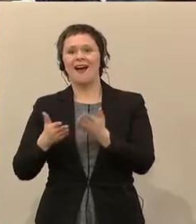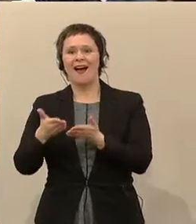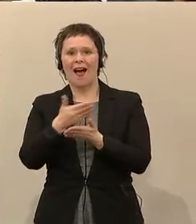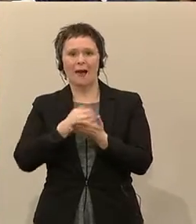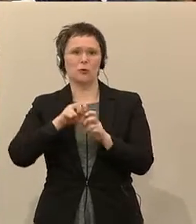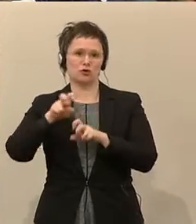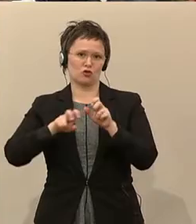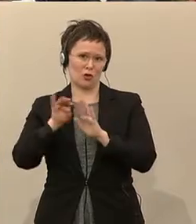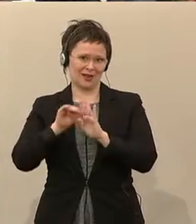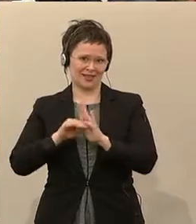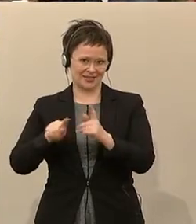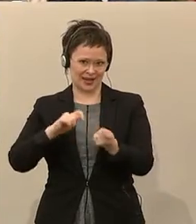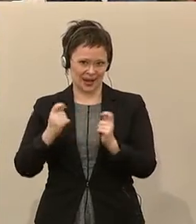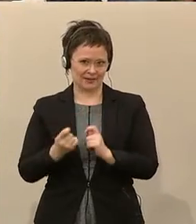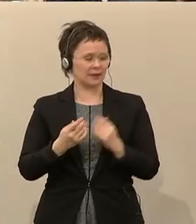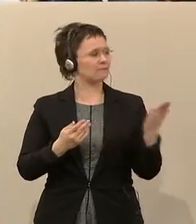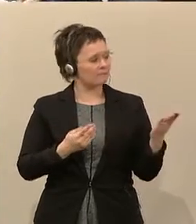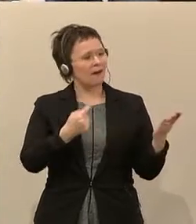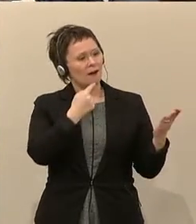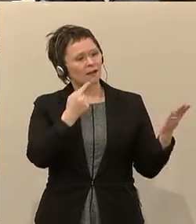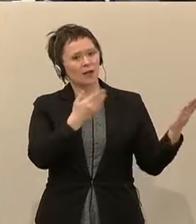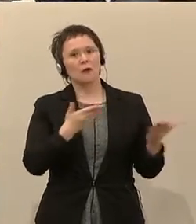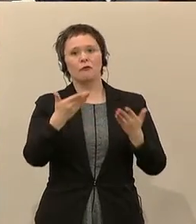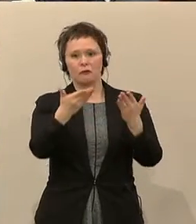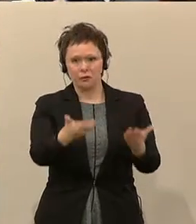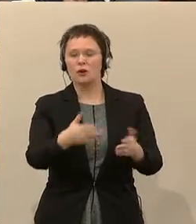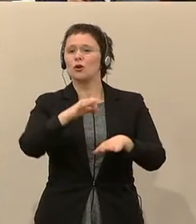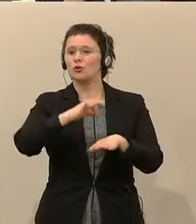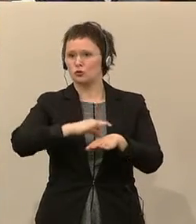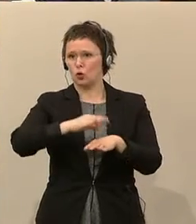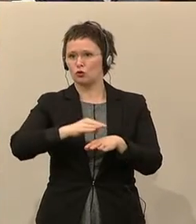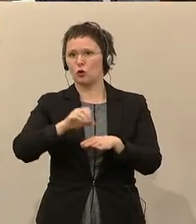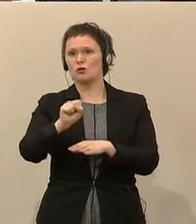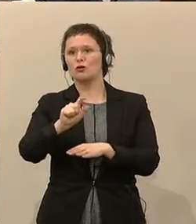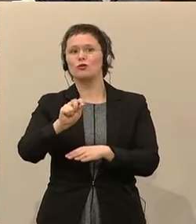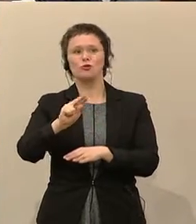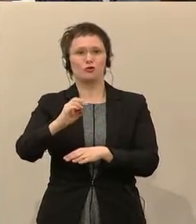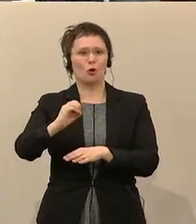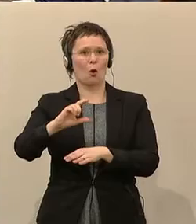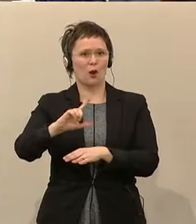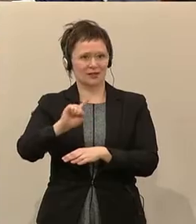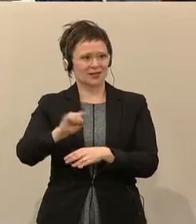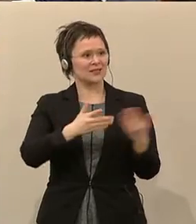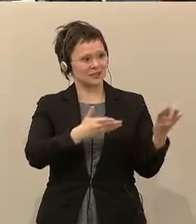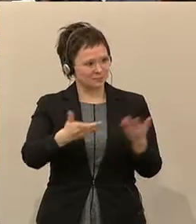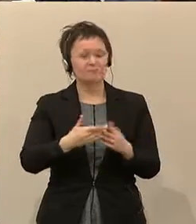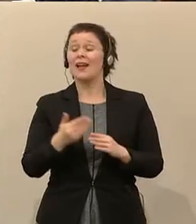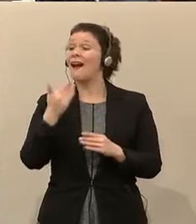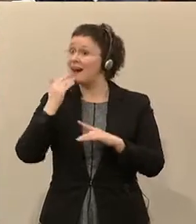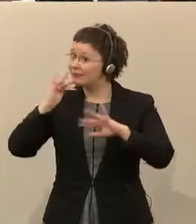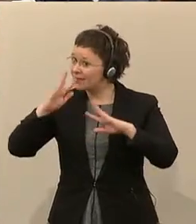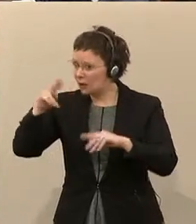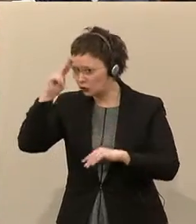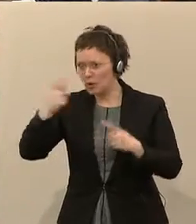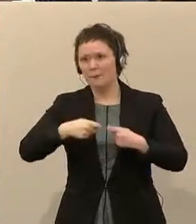Löhne jährlich steigen, bleiben die Tarifstufen für die Lohnstufen aber immer gleich. Dadurch rutschen jedes Jahr immer mehr Arbeitnehmer in höhere